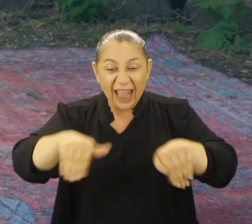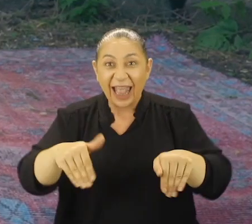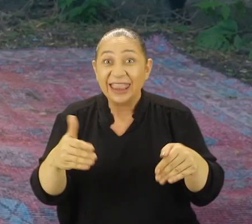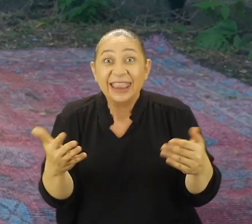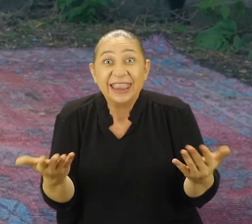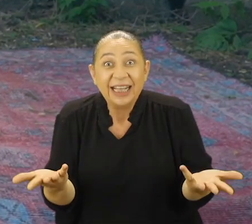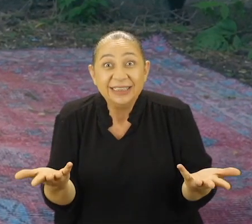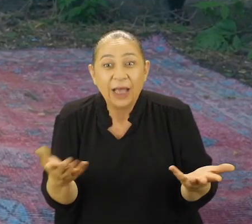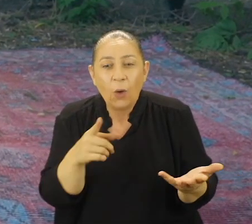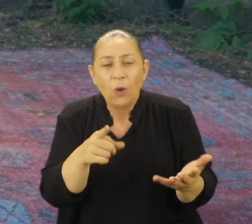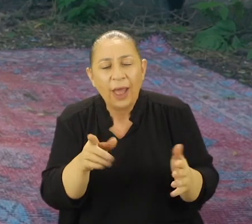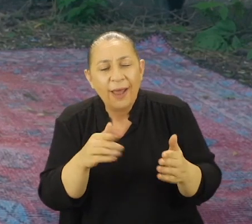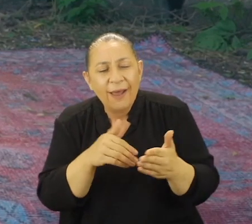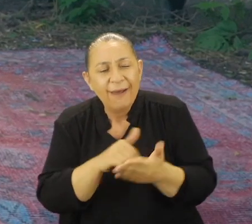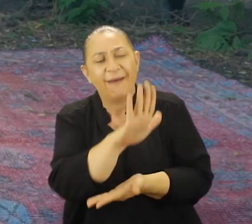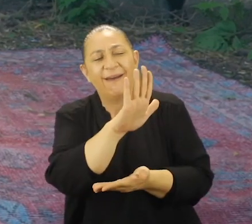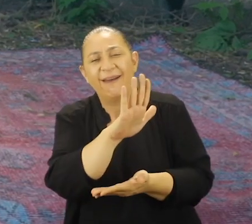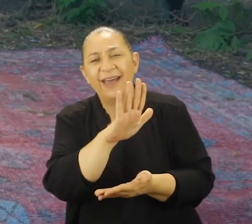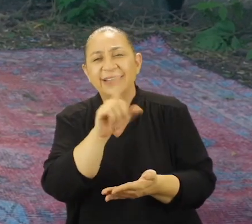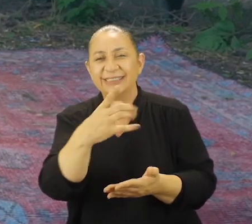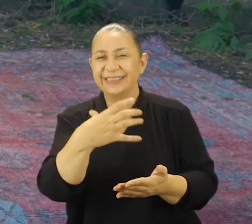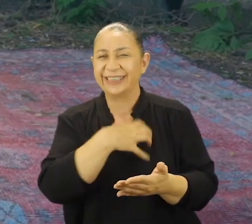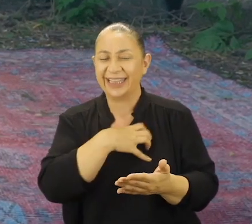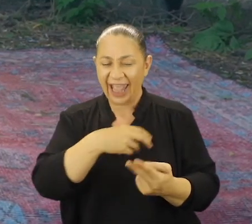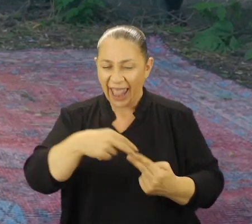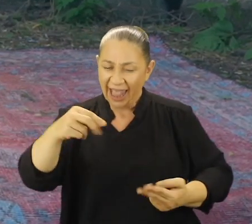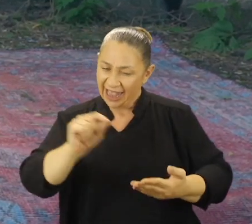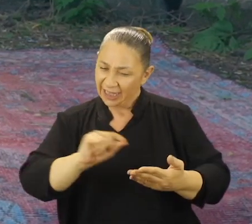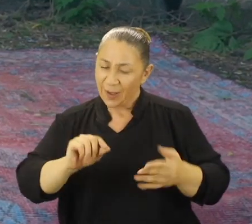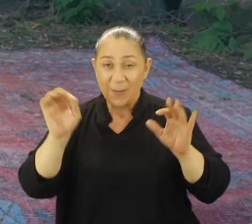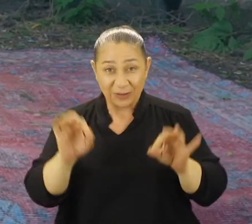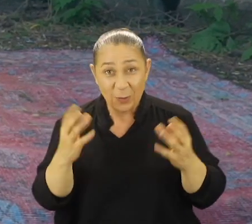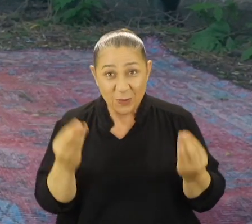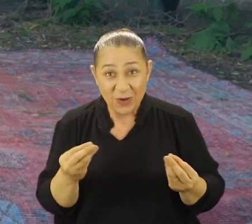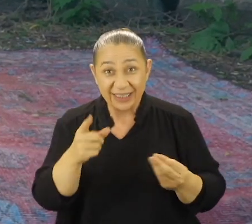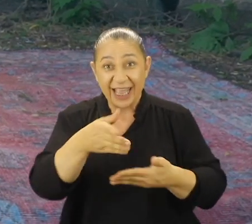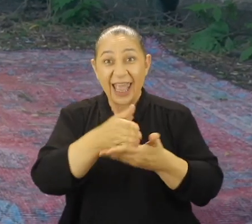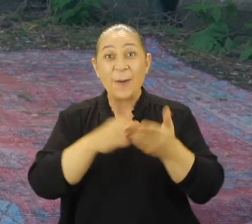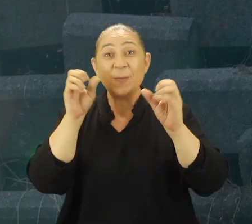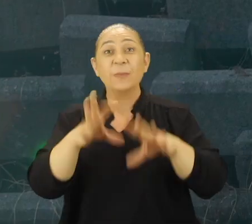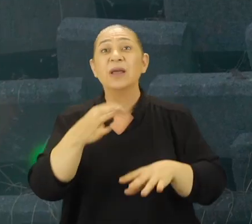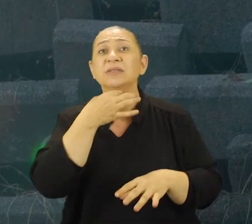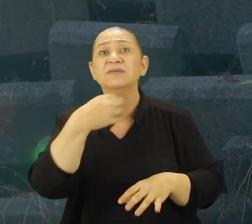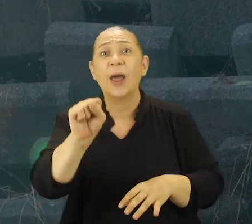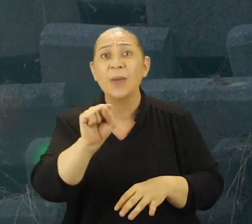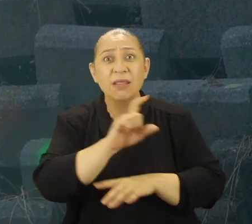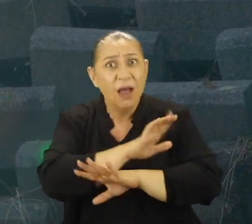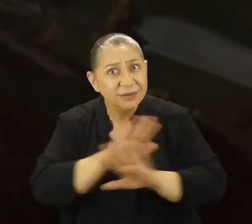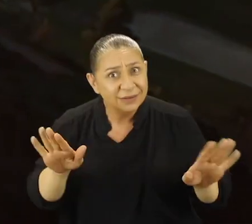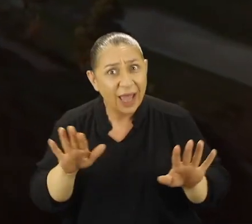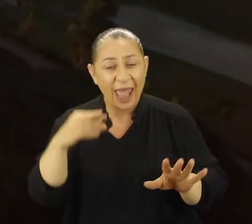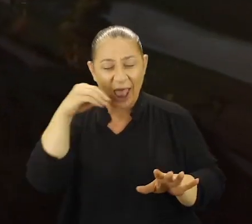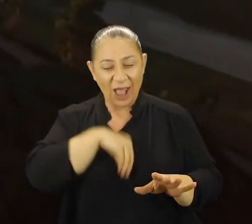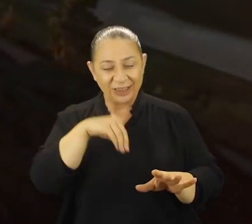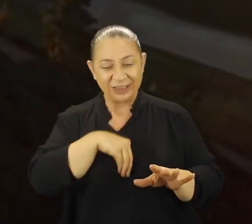her neyse onu aşmak için. Siz kendi öykünüzü yazmaya başlayın olur mu? Sizi yarım bırakmalarına asla izin vermeyin.